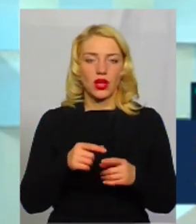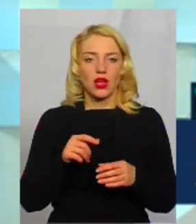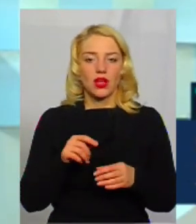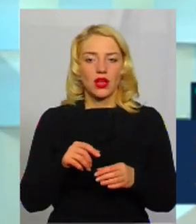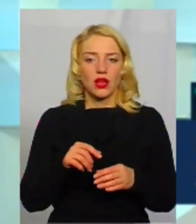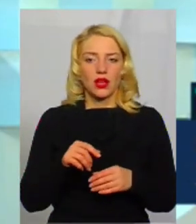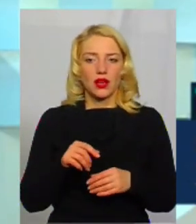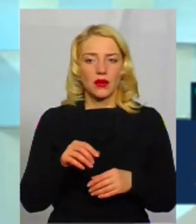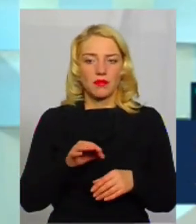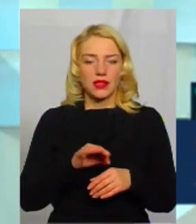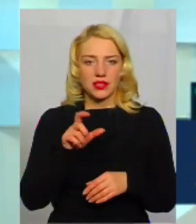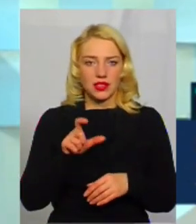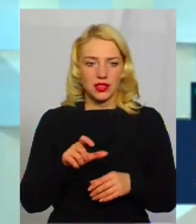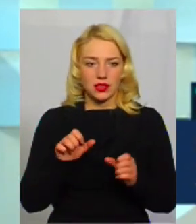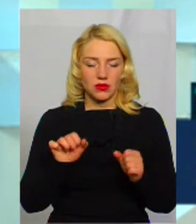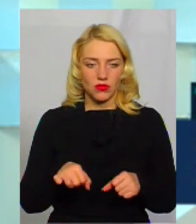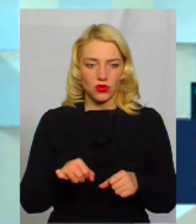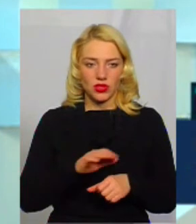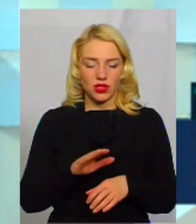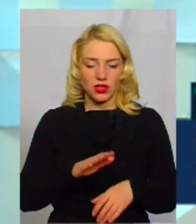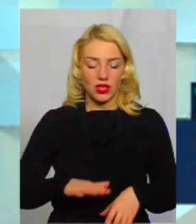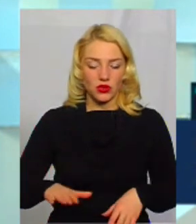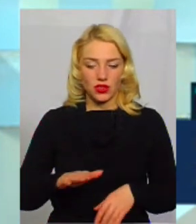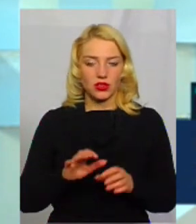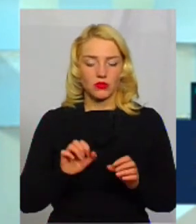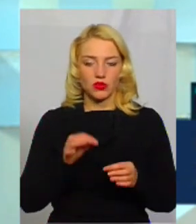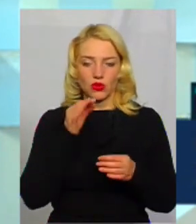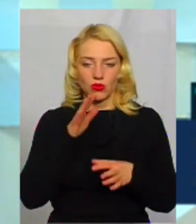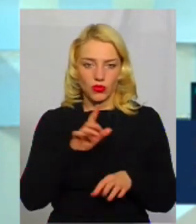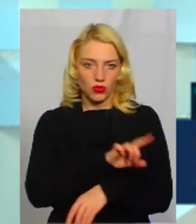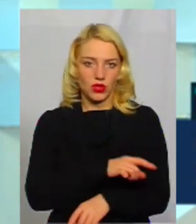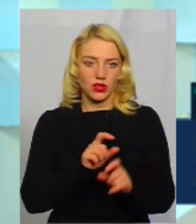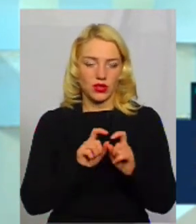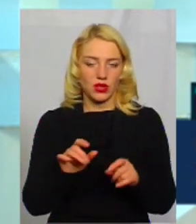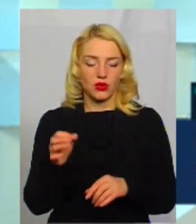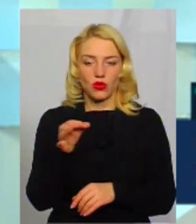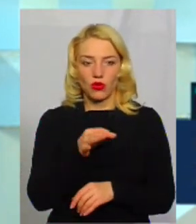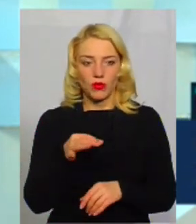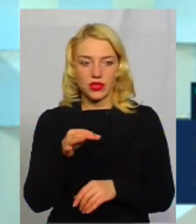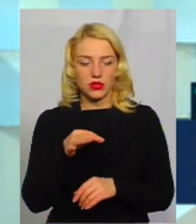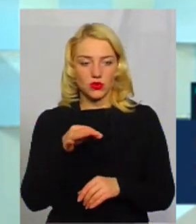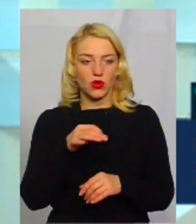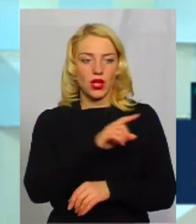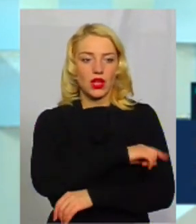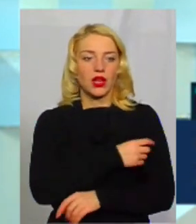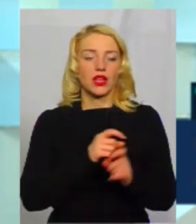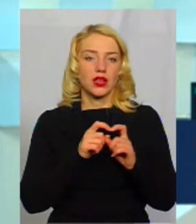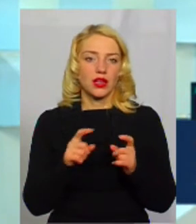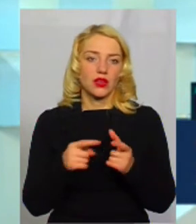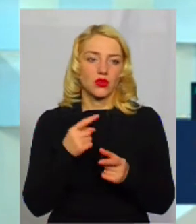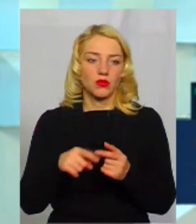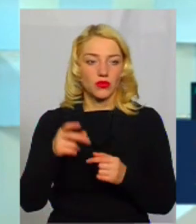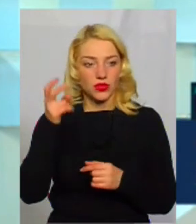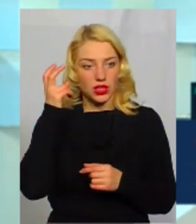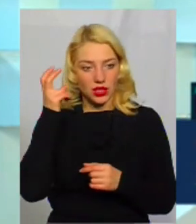Пацієнт може вибрати не територіальну, може вибрати любу лікарню, навіть обласну лікарню, або в